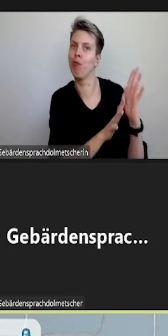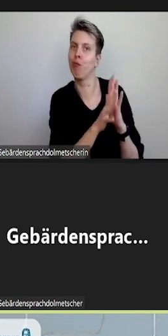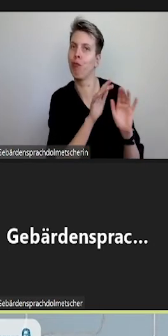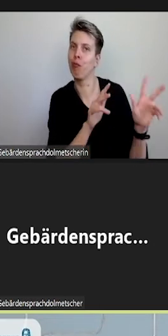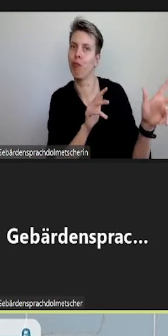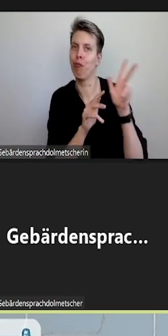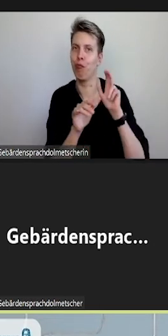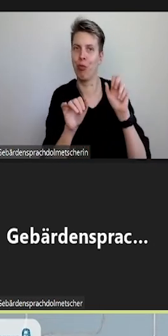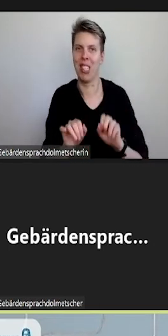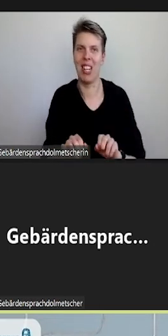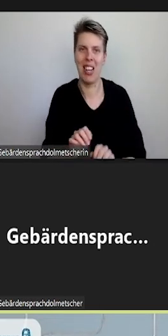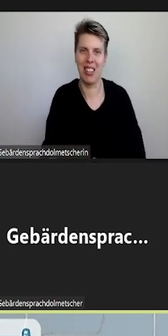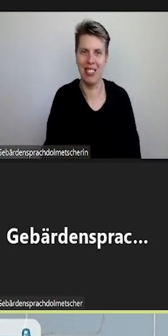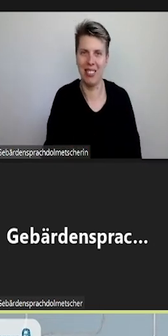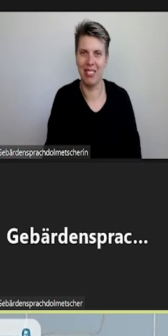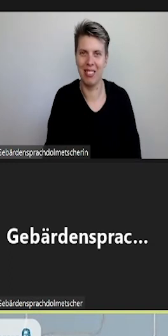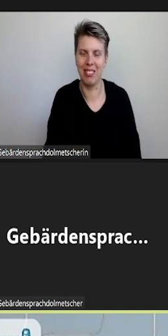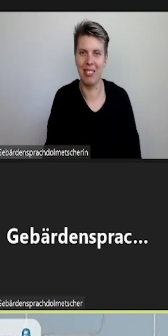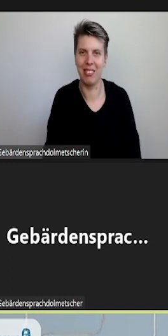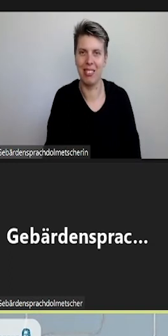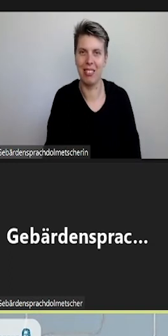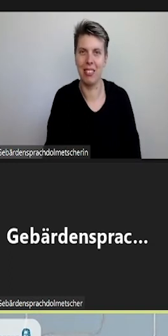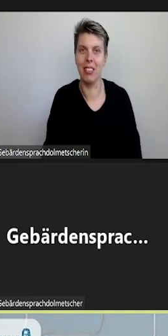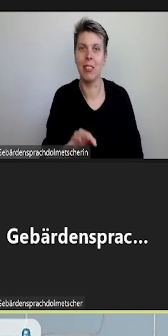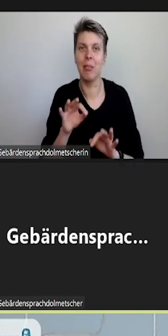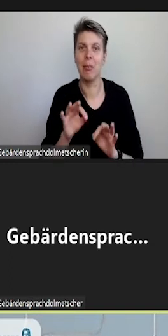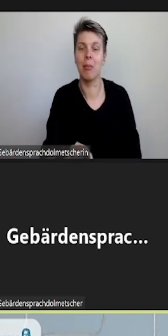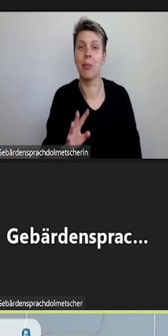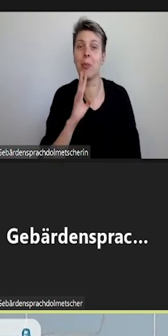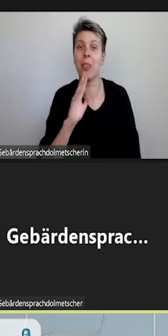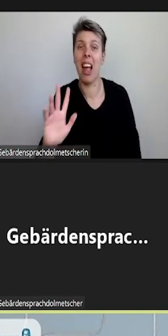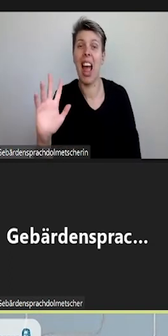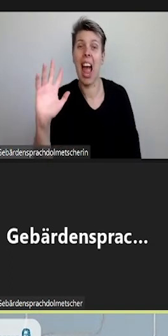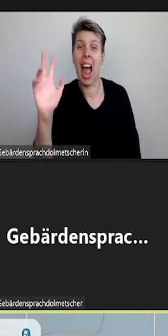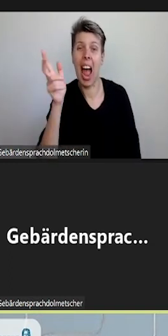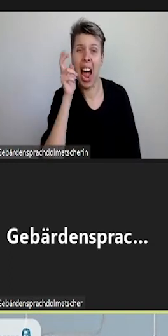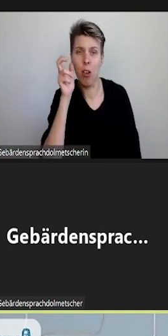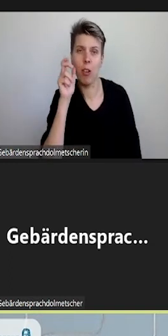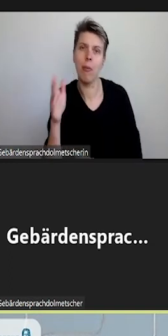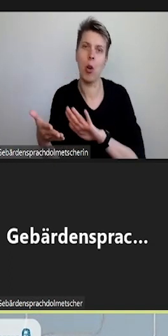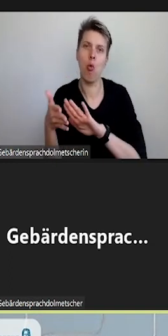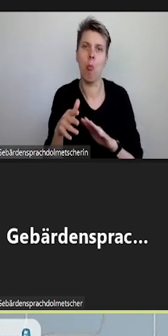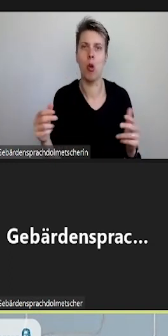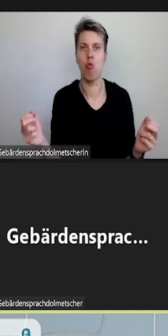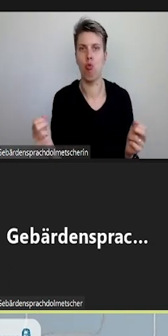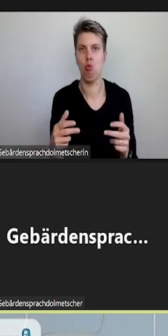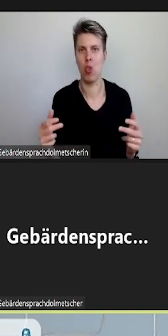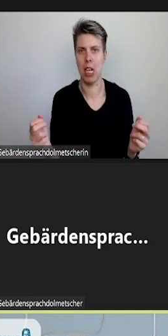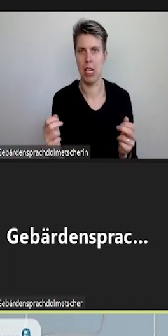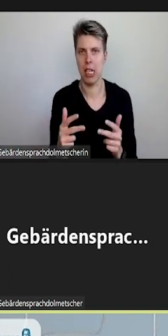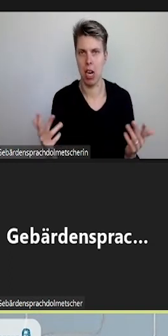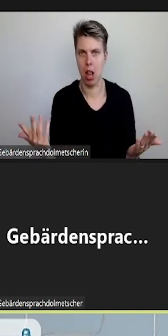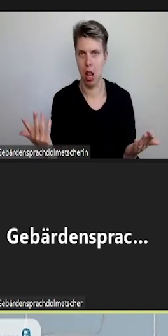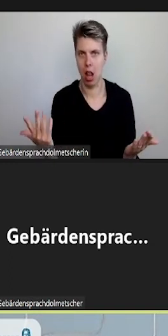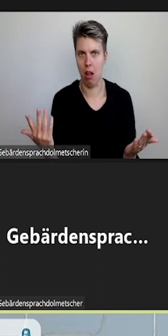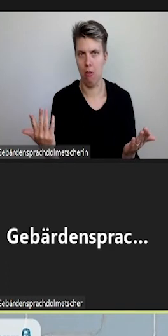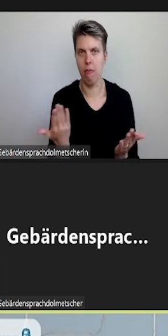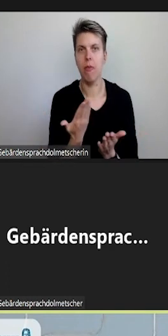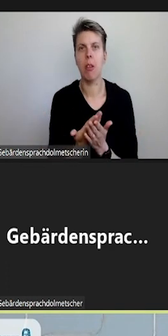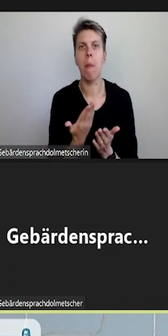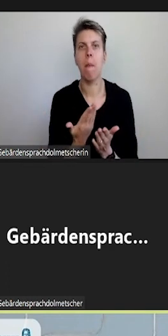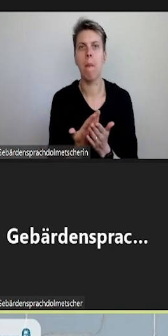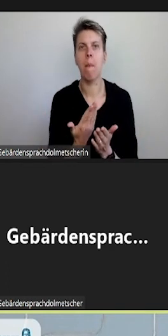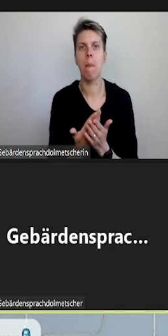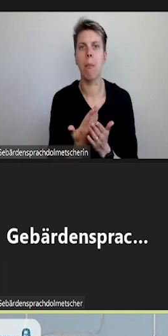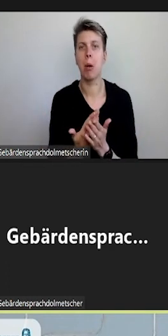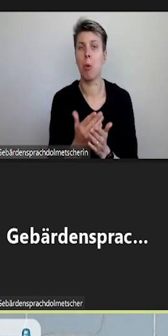Andersherum sollten auch auditive Informationen über Untertitel wiedergegeben werden. Für wen das von Bedeutung ist, sehen